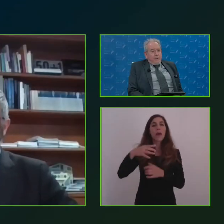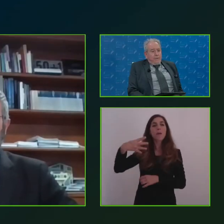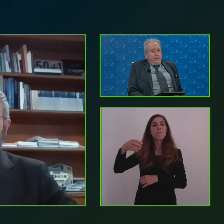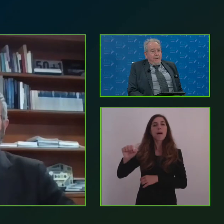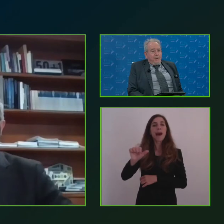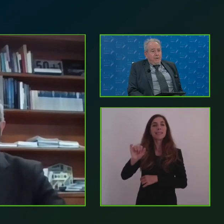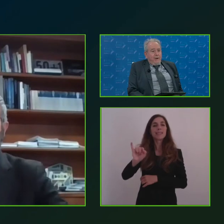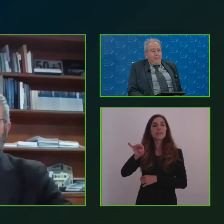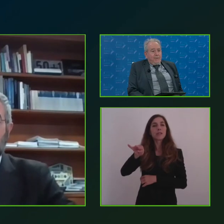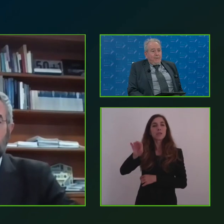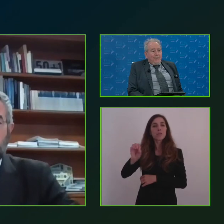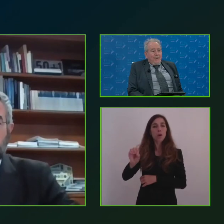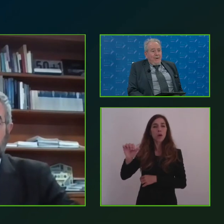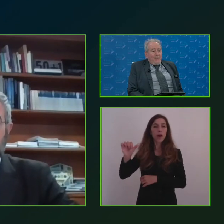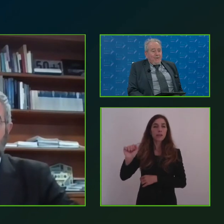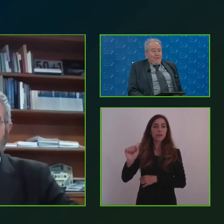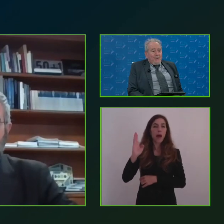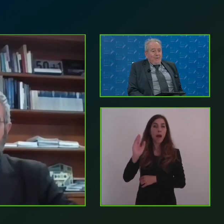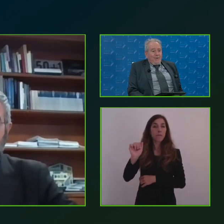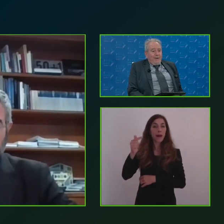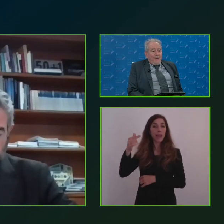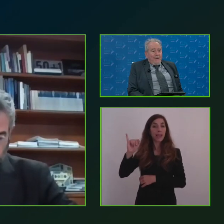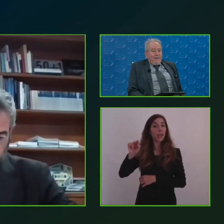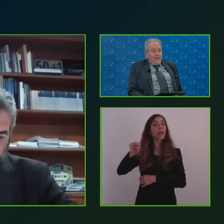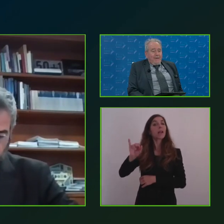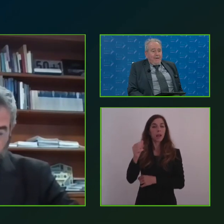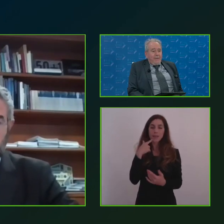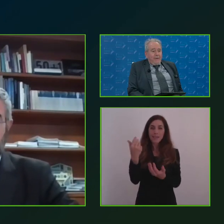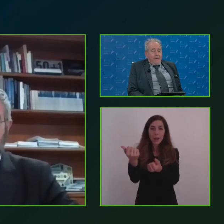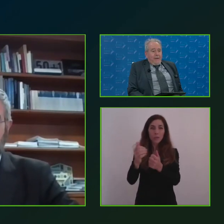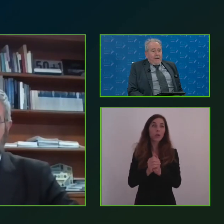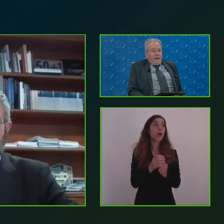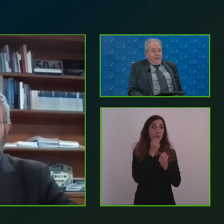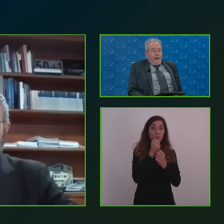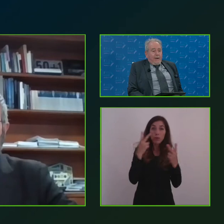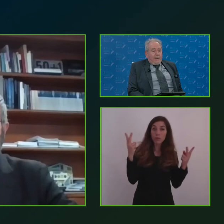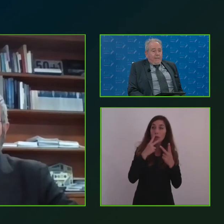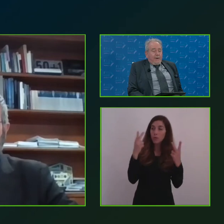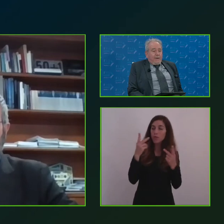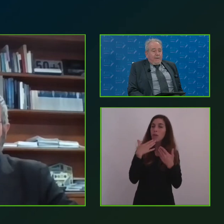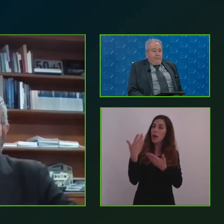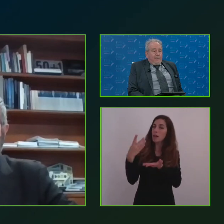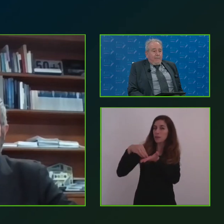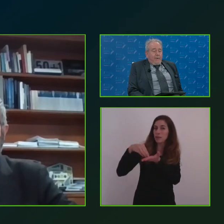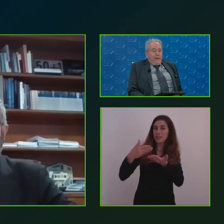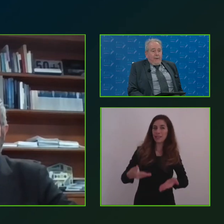Eccoci, eccoci Massimo. Buongiorno, buongiorno a te, grazie di essere qui. Allora, il tema